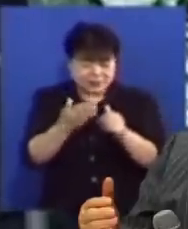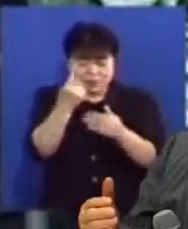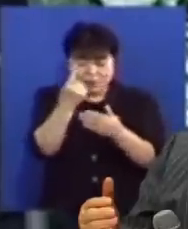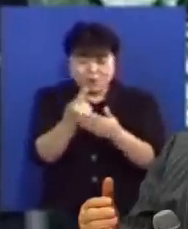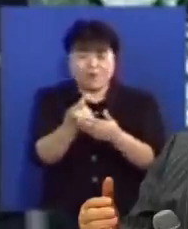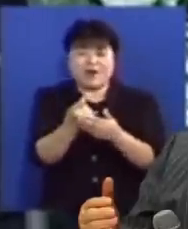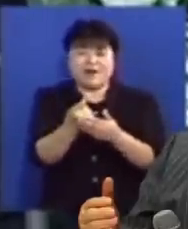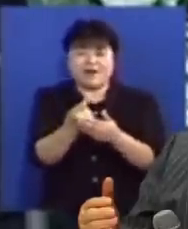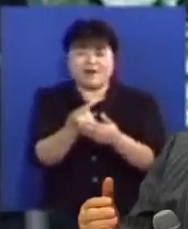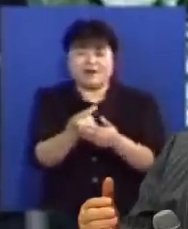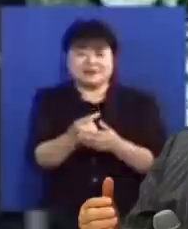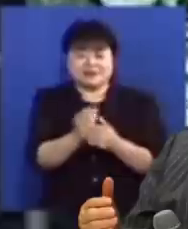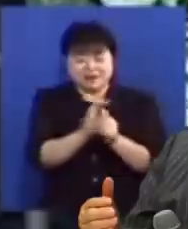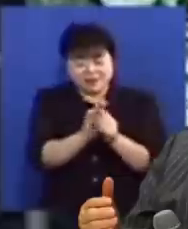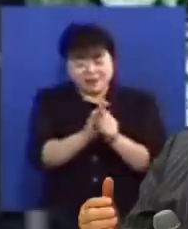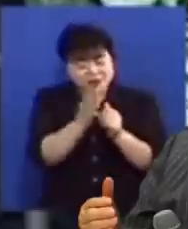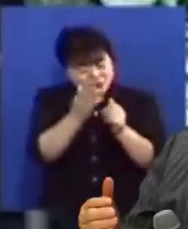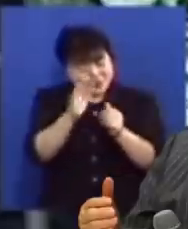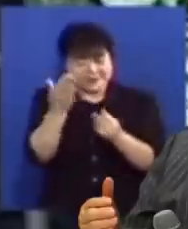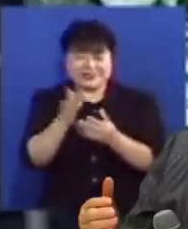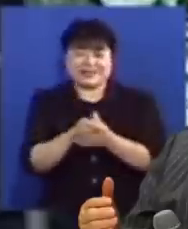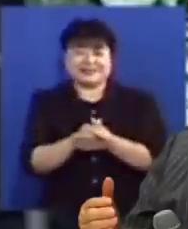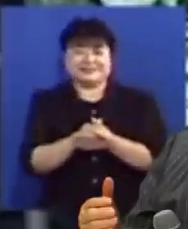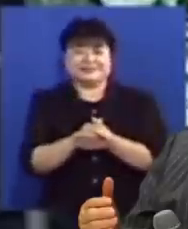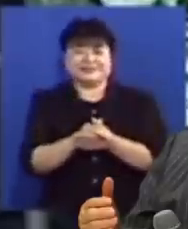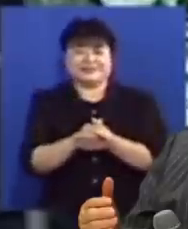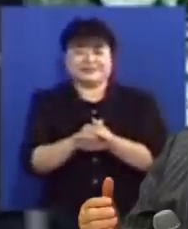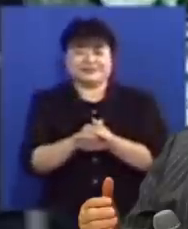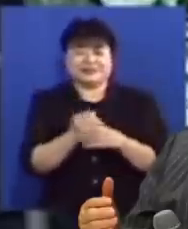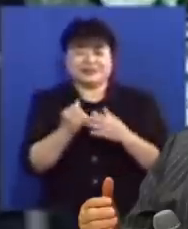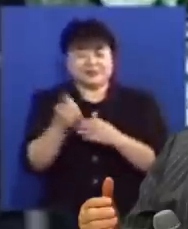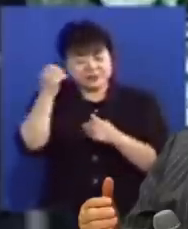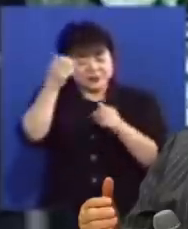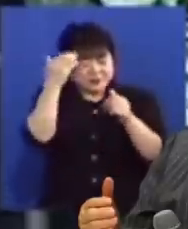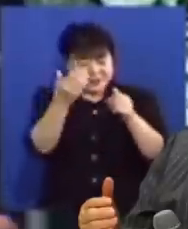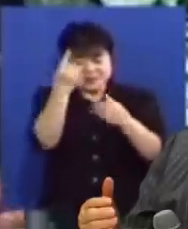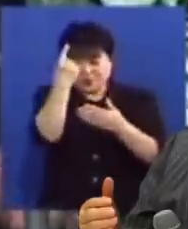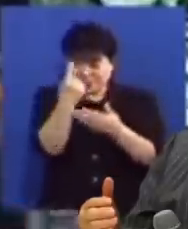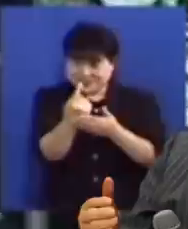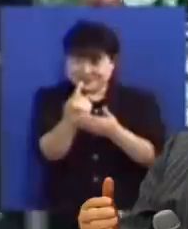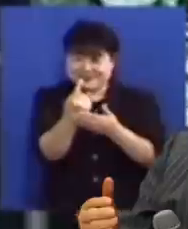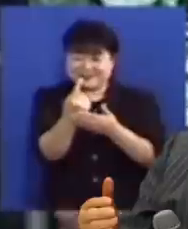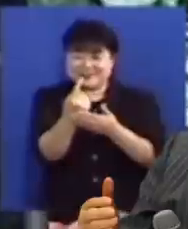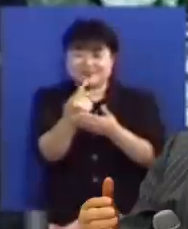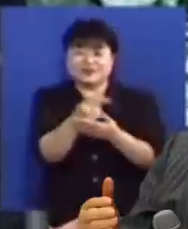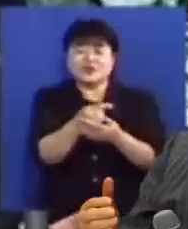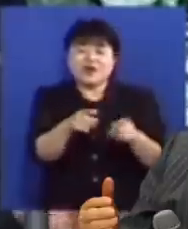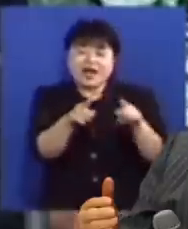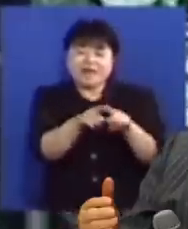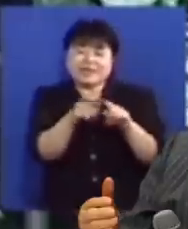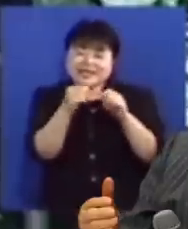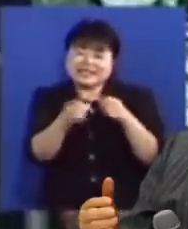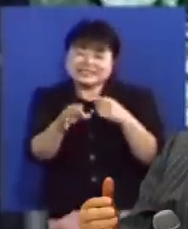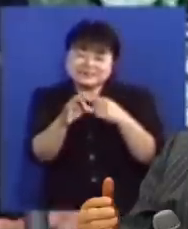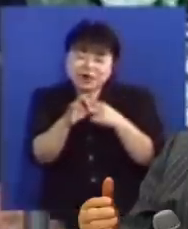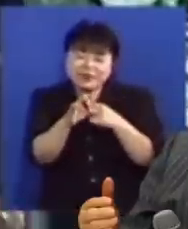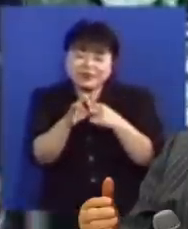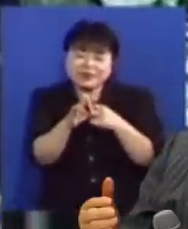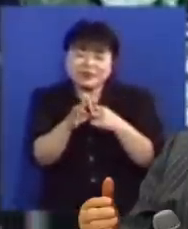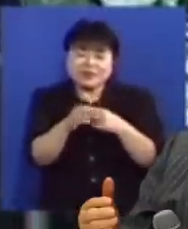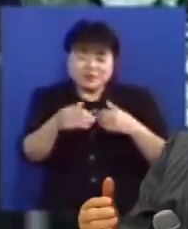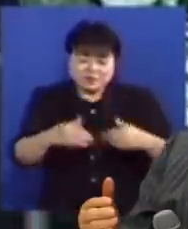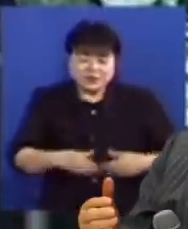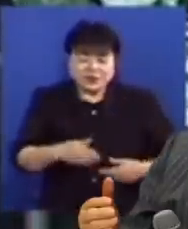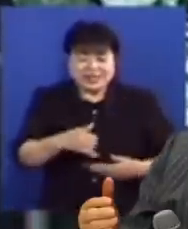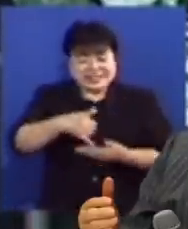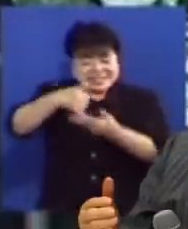비둘기 같은 마음을 주셔야 되지 않습니까 그러므로 성령께서 오셔서 우리와 같이 계시면 우리에게 이러한